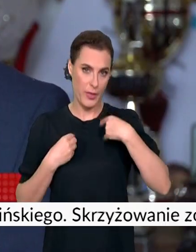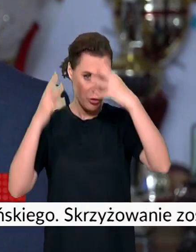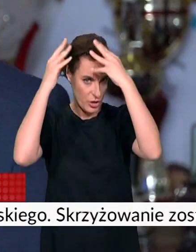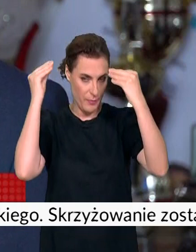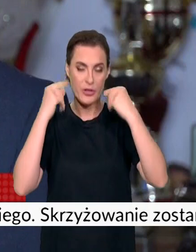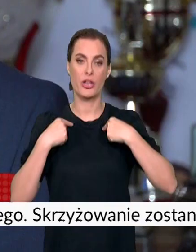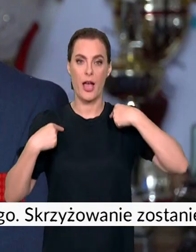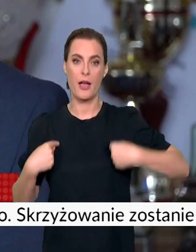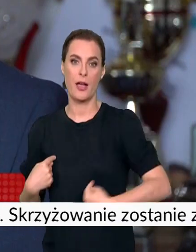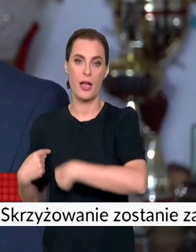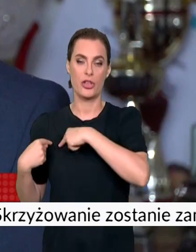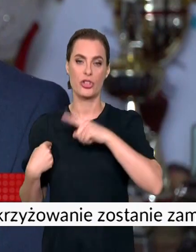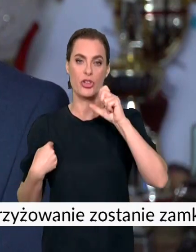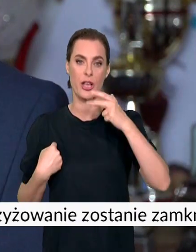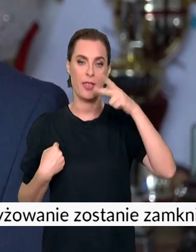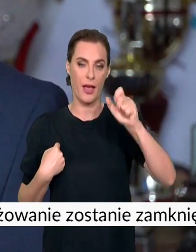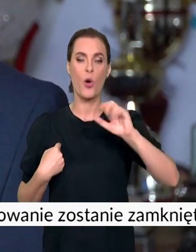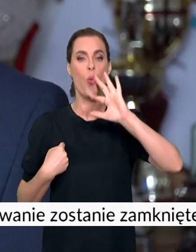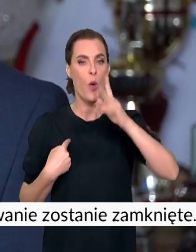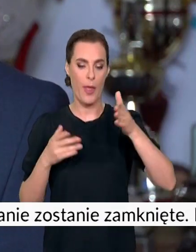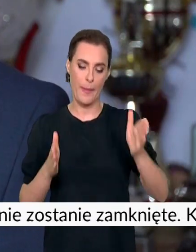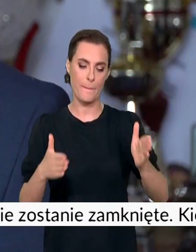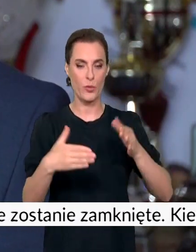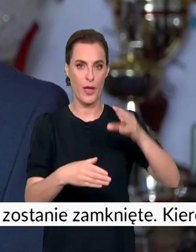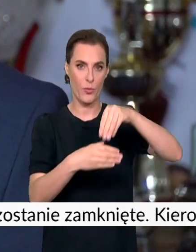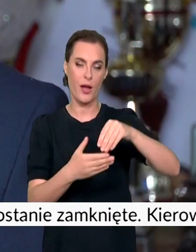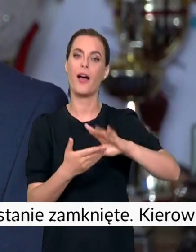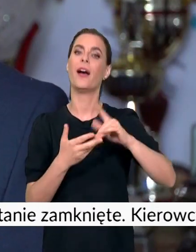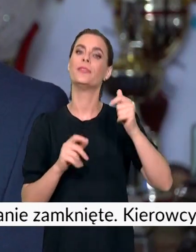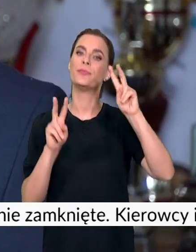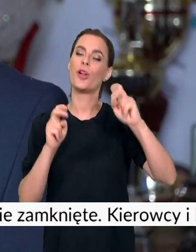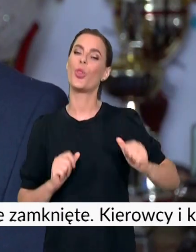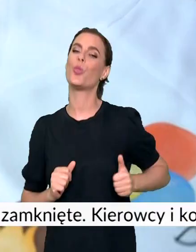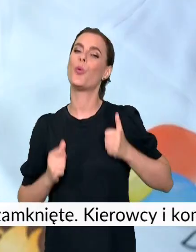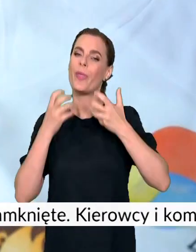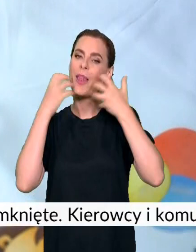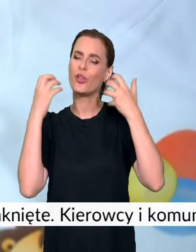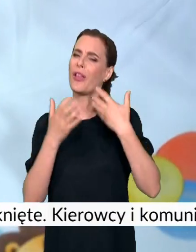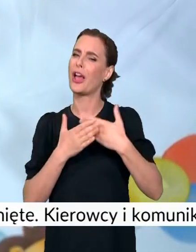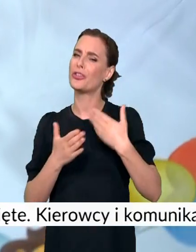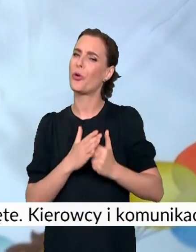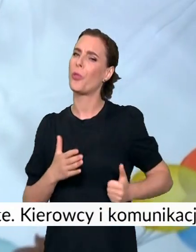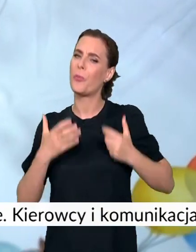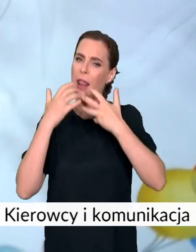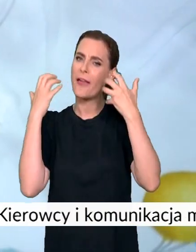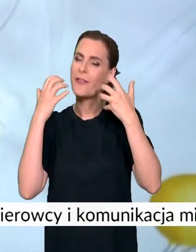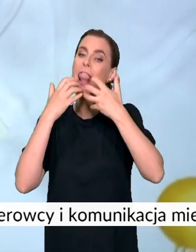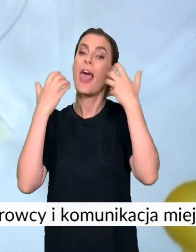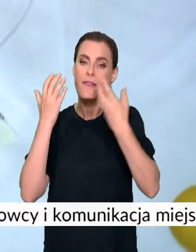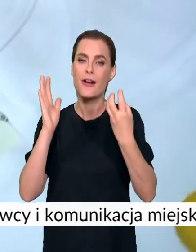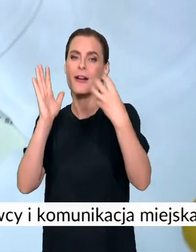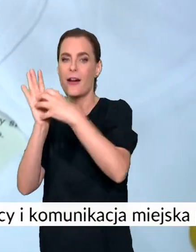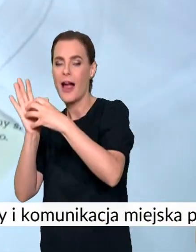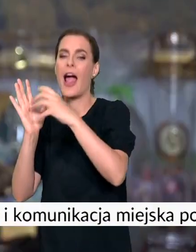śliniak. Jest to zapakowane w ładne pudełko z napisem dumne lwiątko gminy Nasielsk. Hasło nawiązuje do herbu